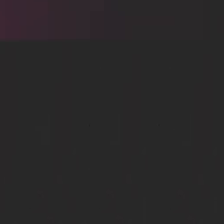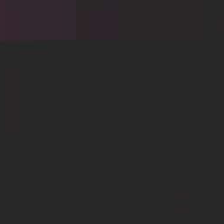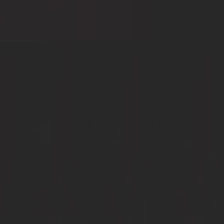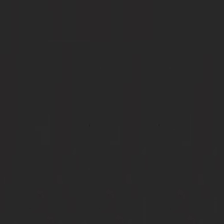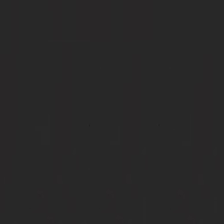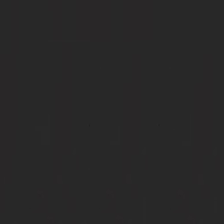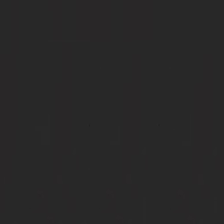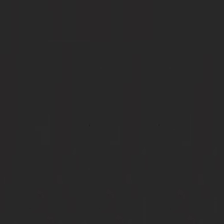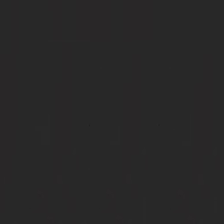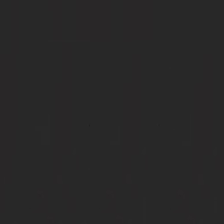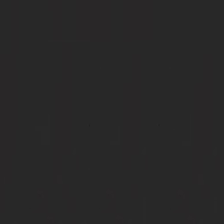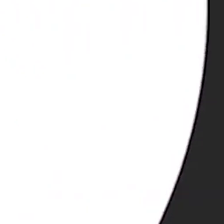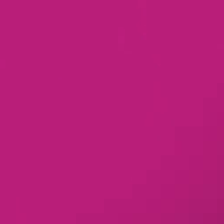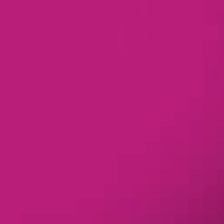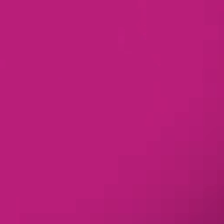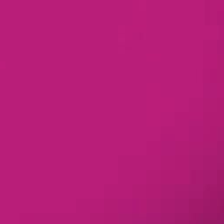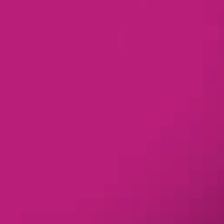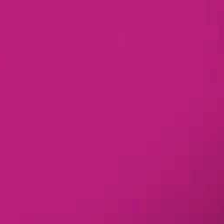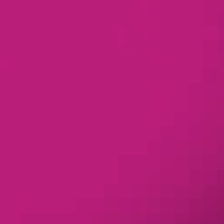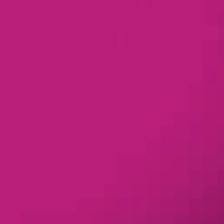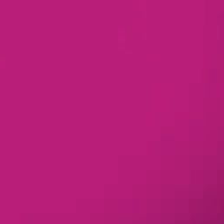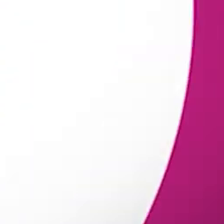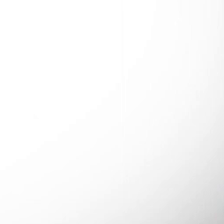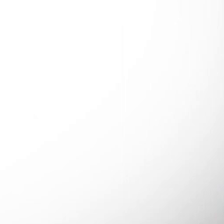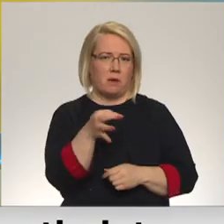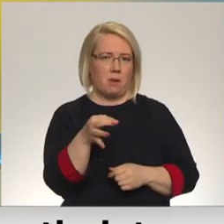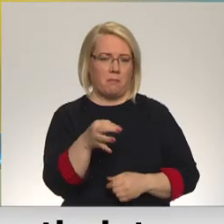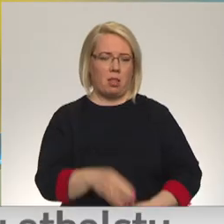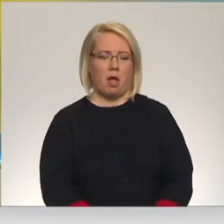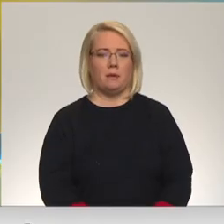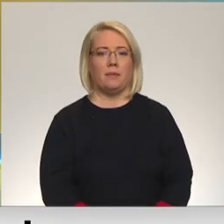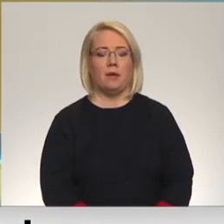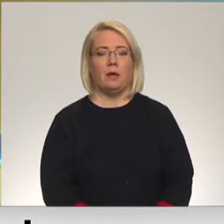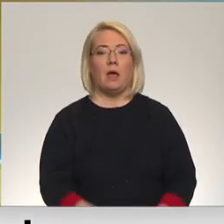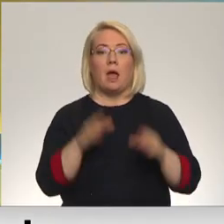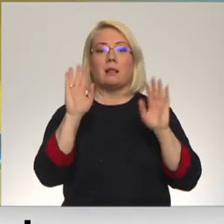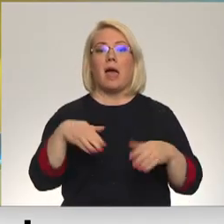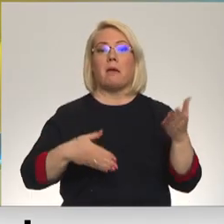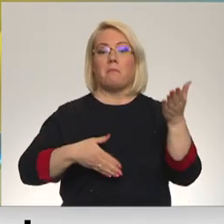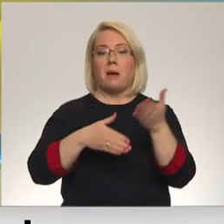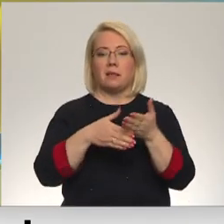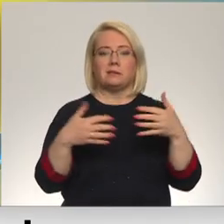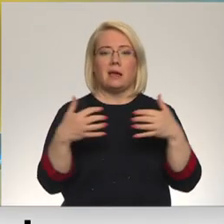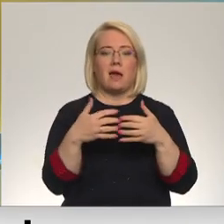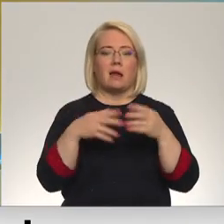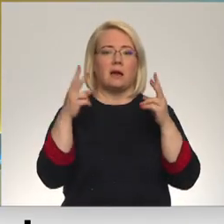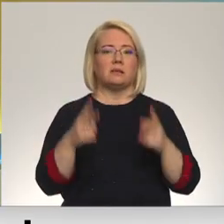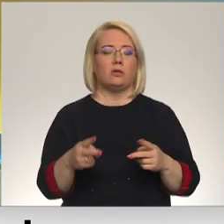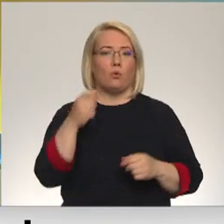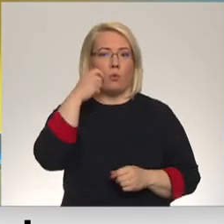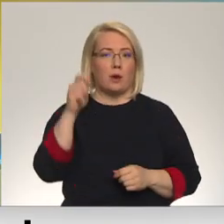Re, visi ēters ir te! Un lai palīdzētu karācietu šajā Ukrainai,